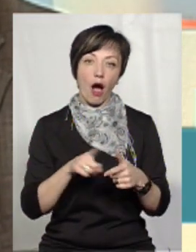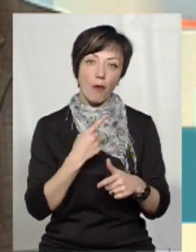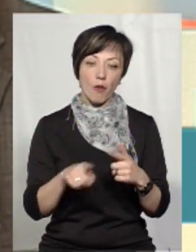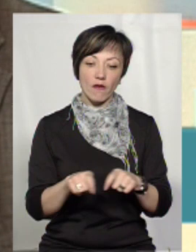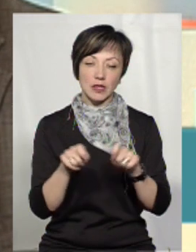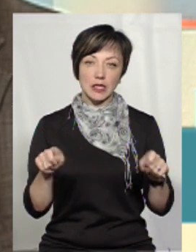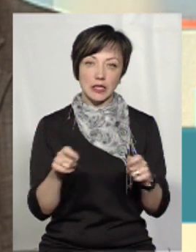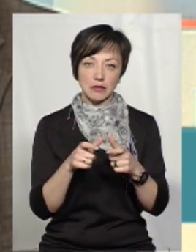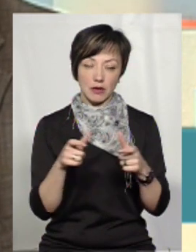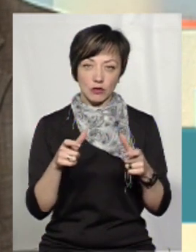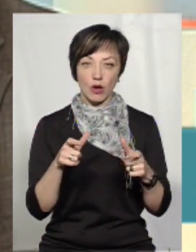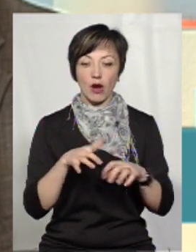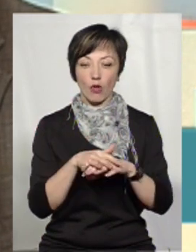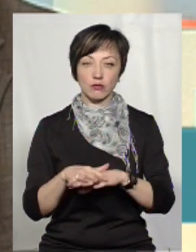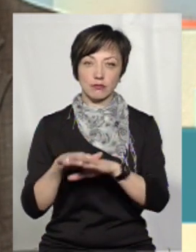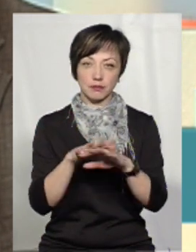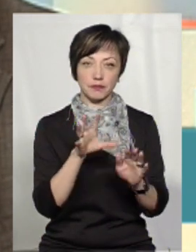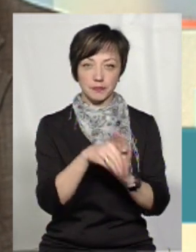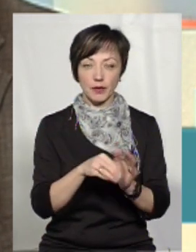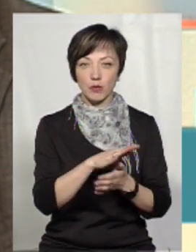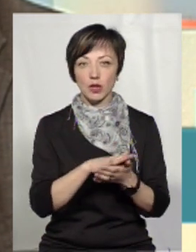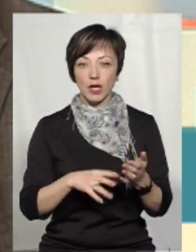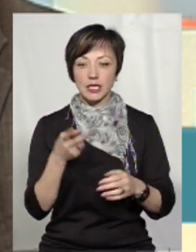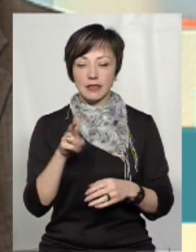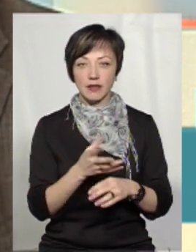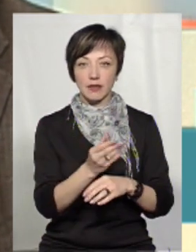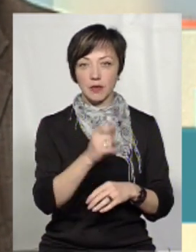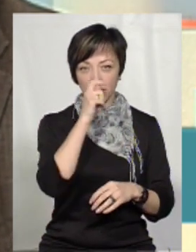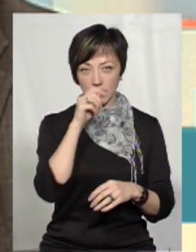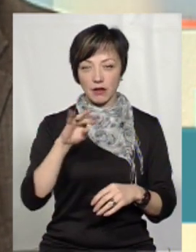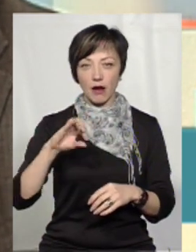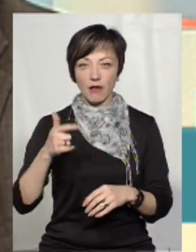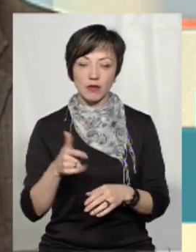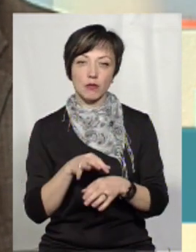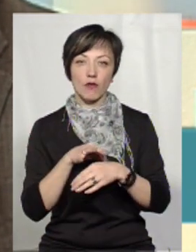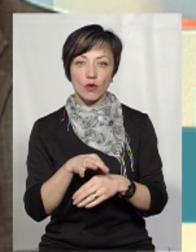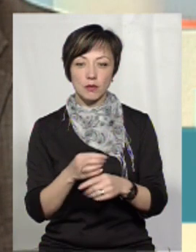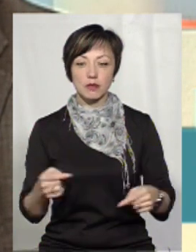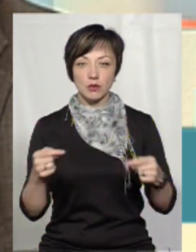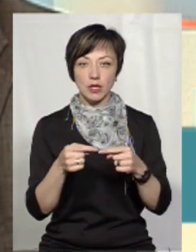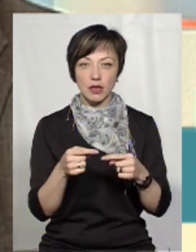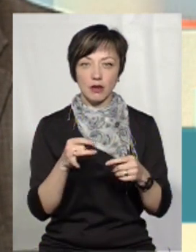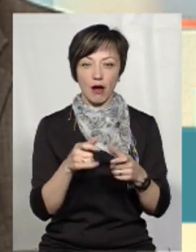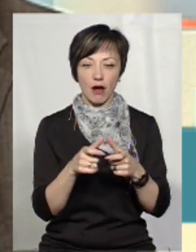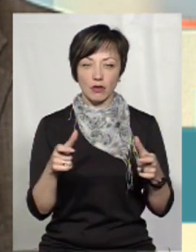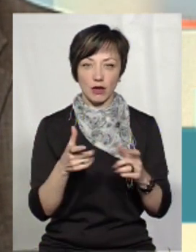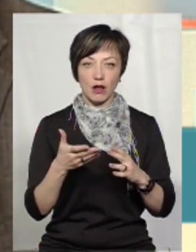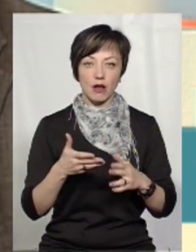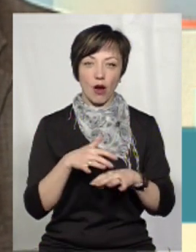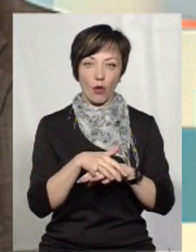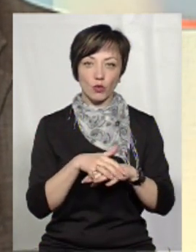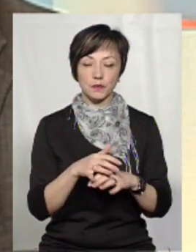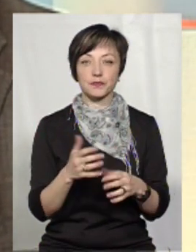нарахунок, на який ця субсидія буде зарахована, і подальші дві виплати у квітні і травні вже будуть проводитись безпосередньо на картковий рахунок таких